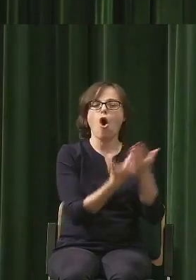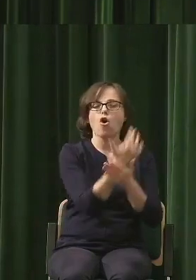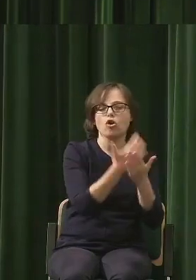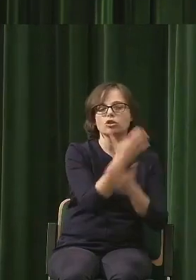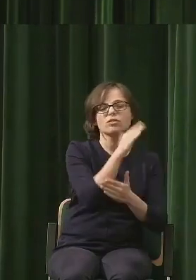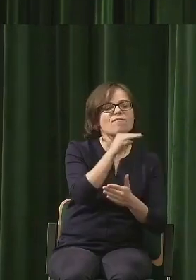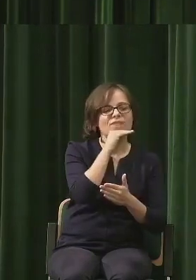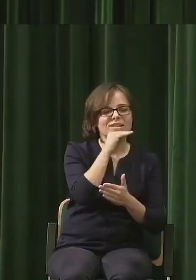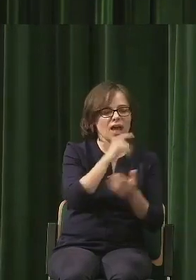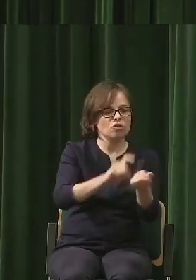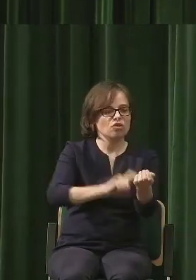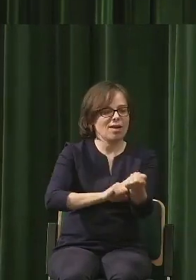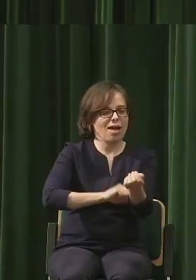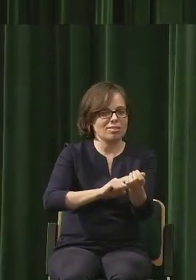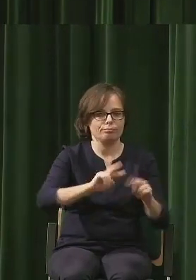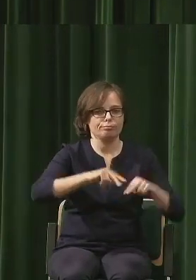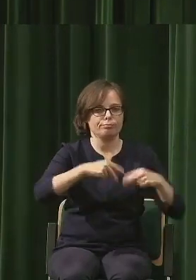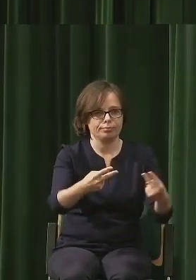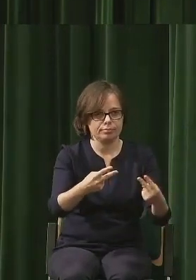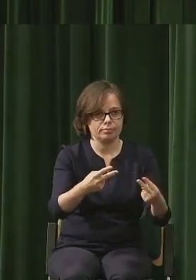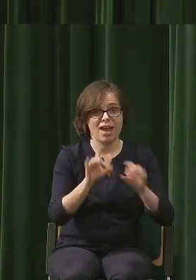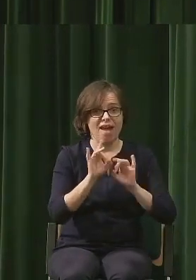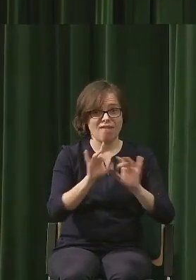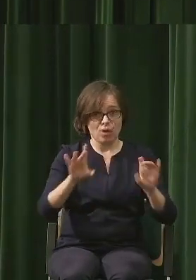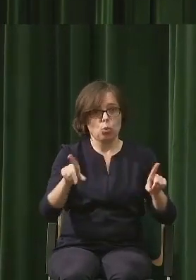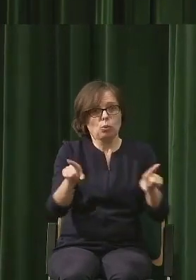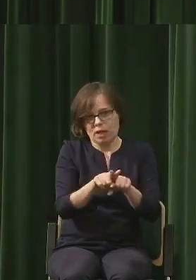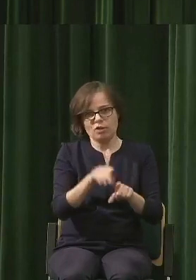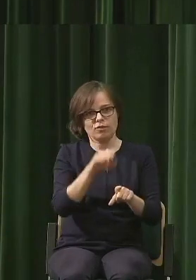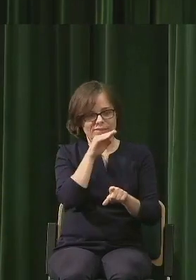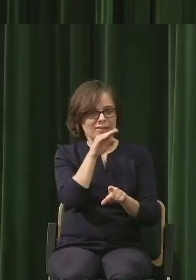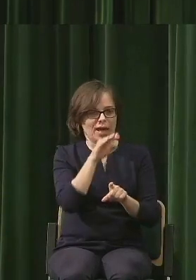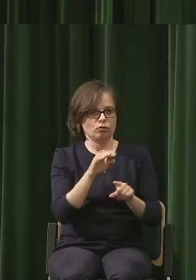materiał genetyczny wirusowi zresztą też, jak się okazuje. Natomiast